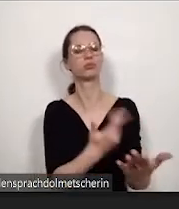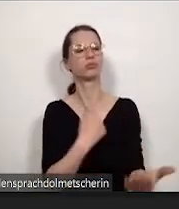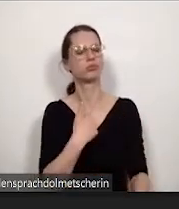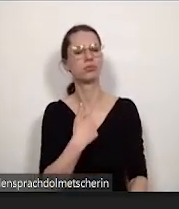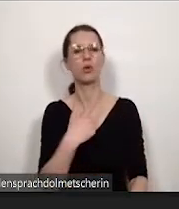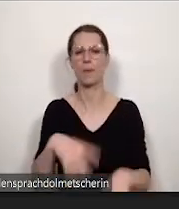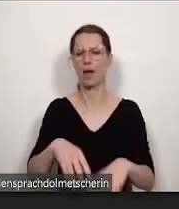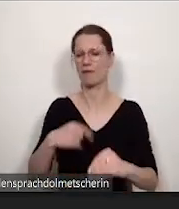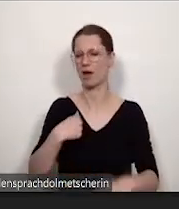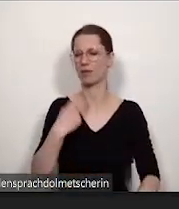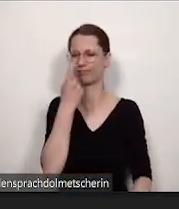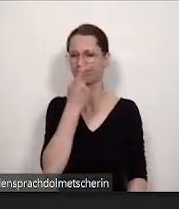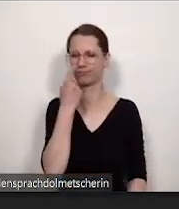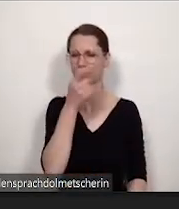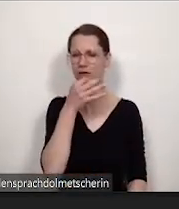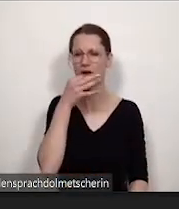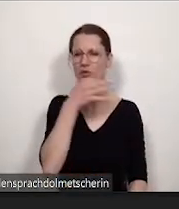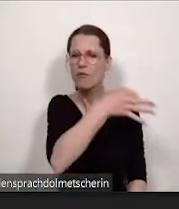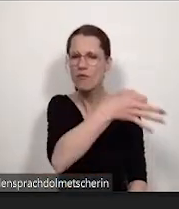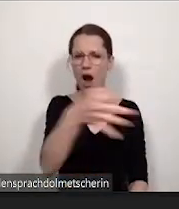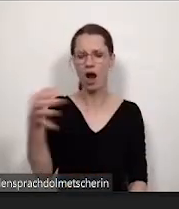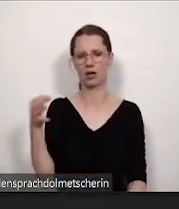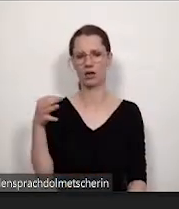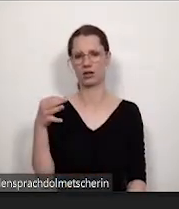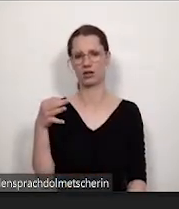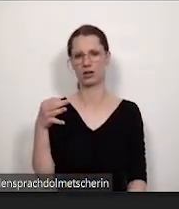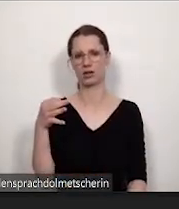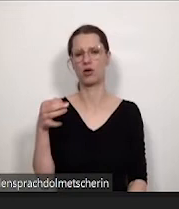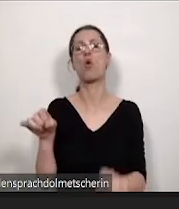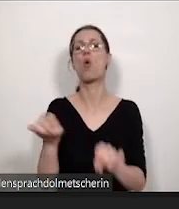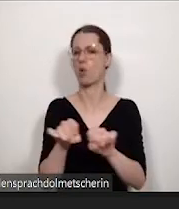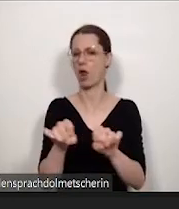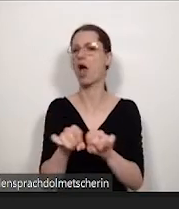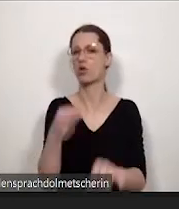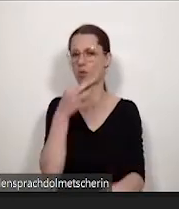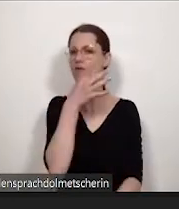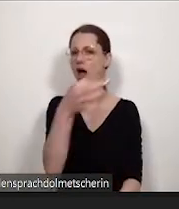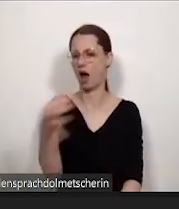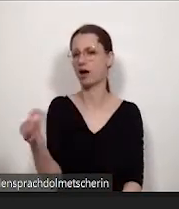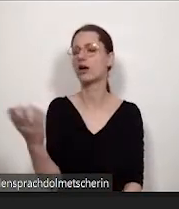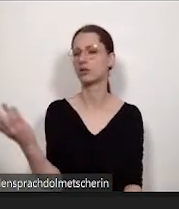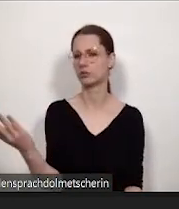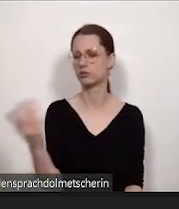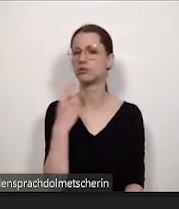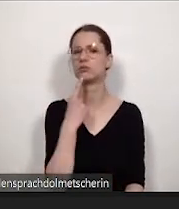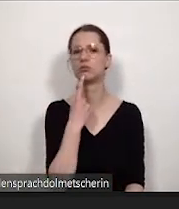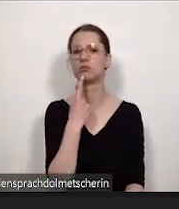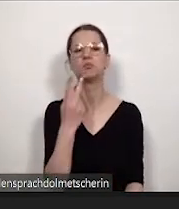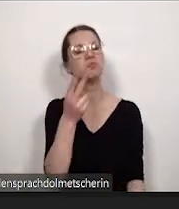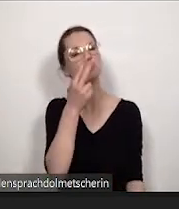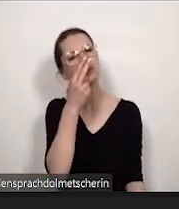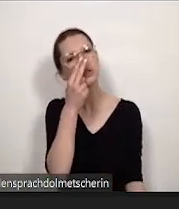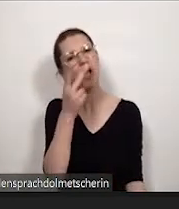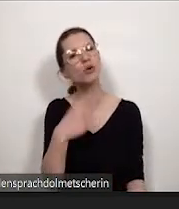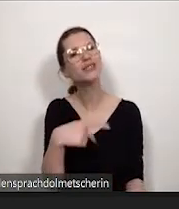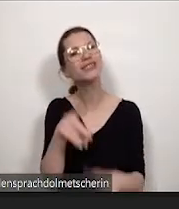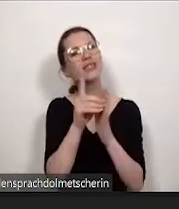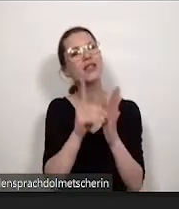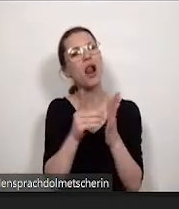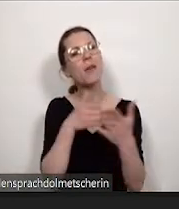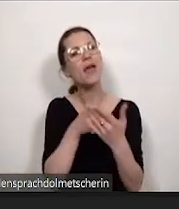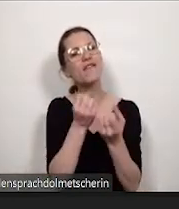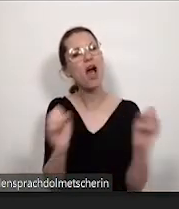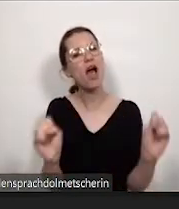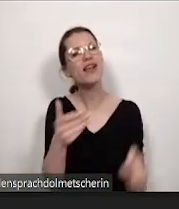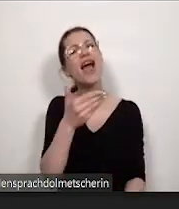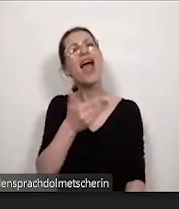Anfang gefragt und haben eine Umfrage gemacht, in einer Online-Umfrage gefragt, wie steht es eigentlich um die digitale Barrierefreiheit